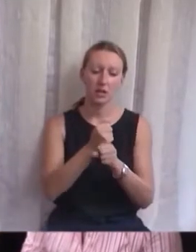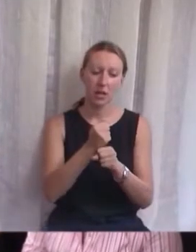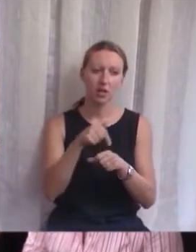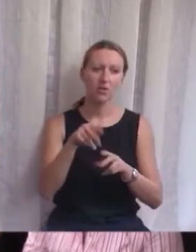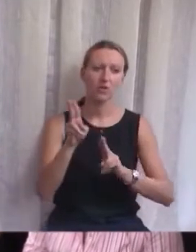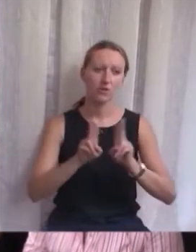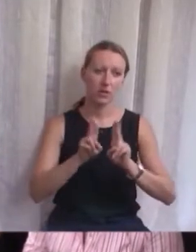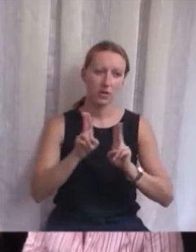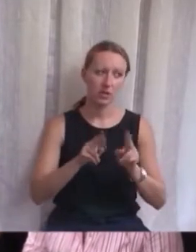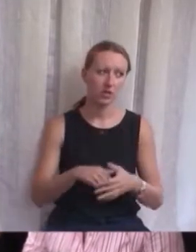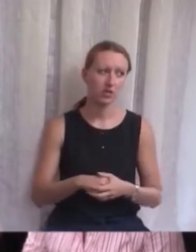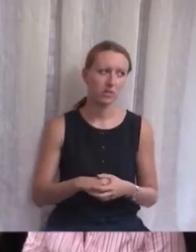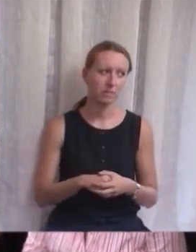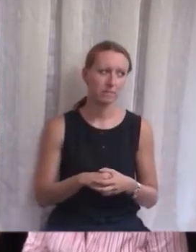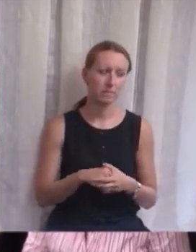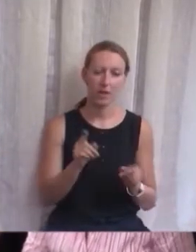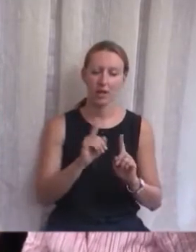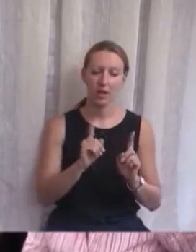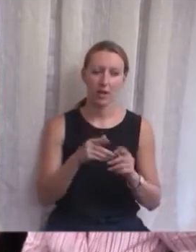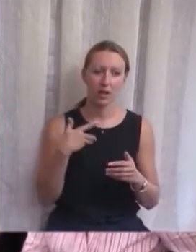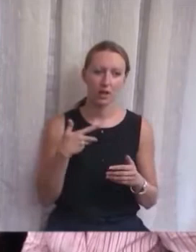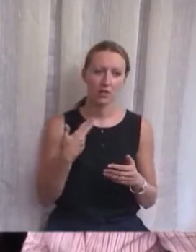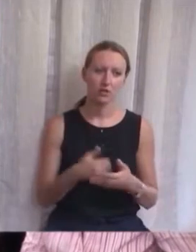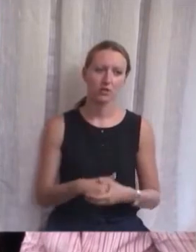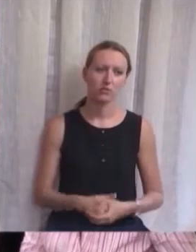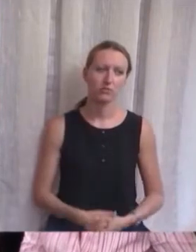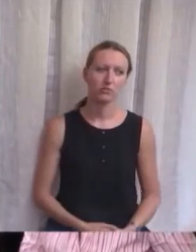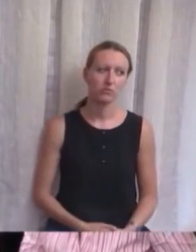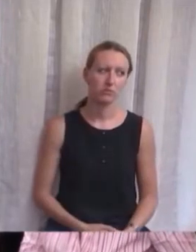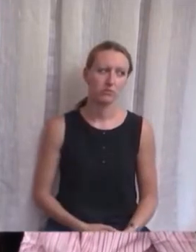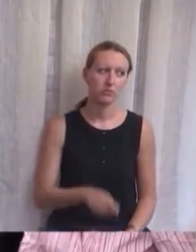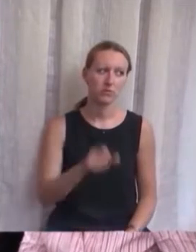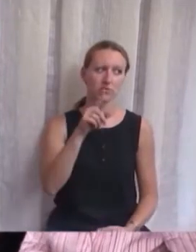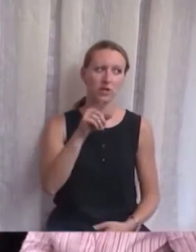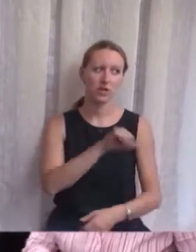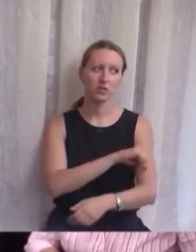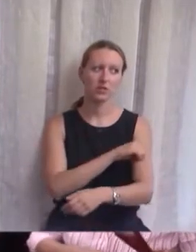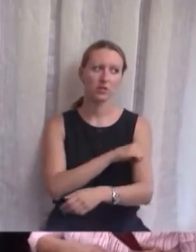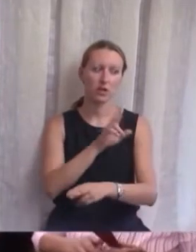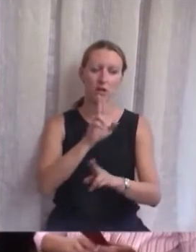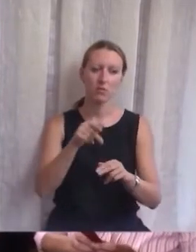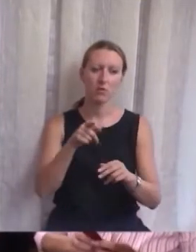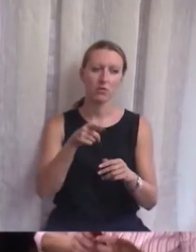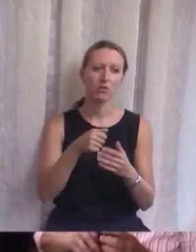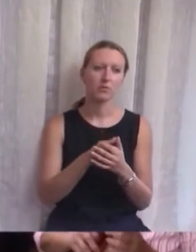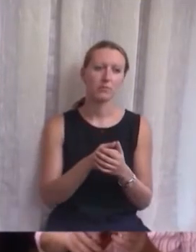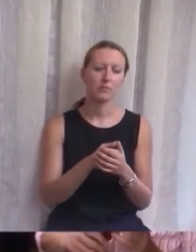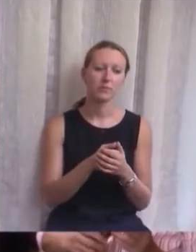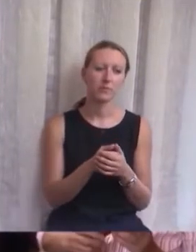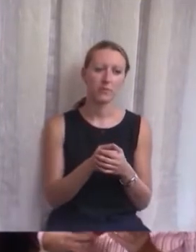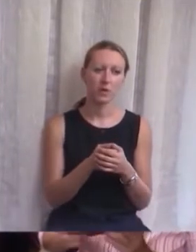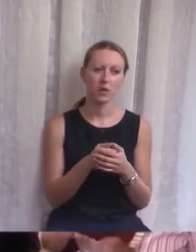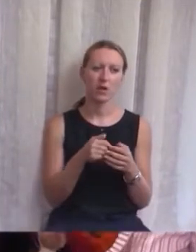u ovog vječa. Dobro. Obzirom da nastavljate